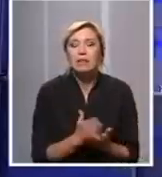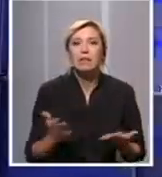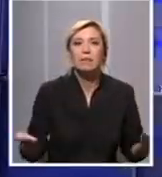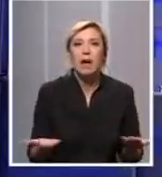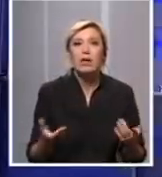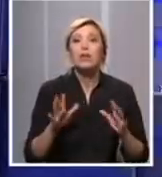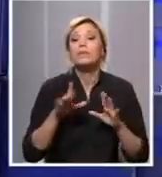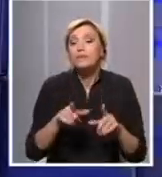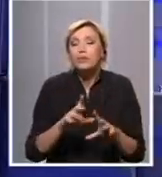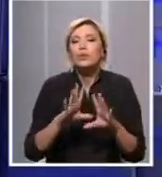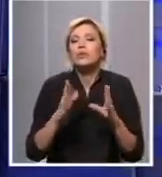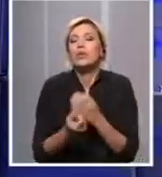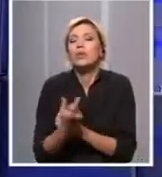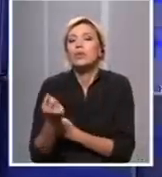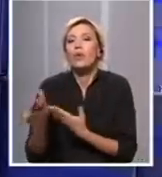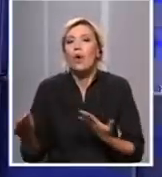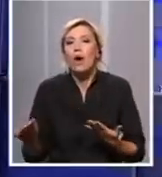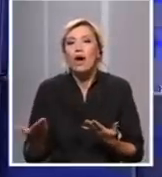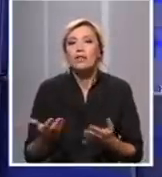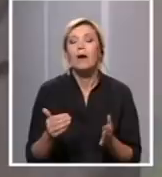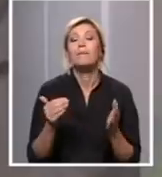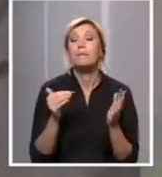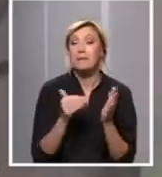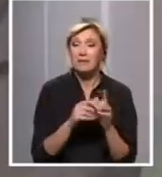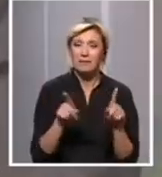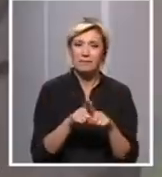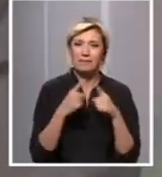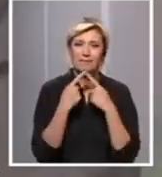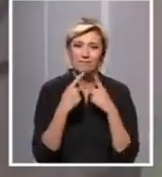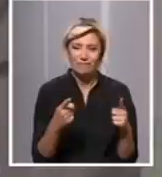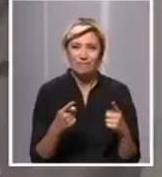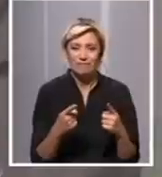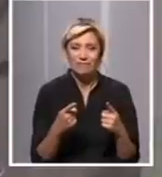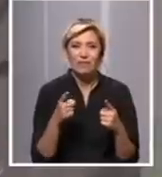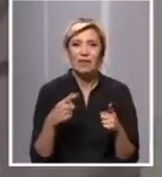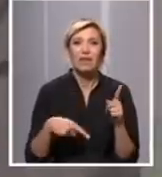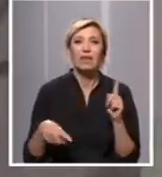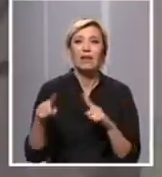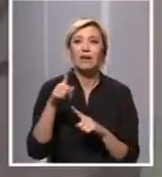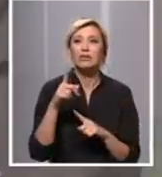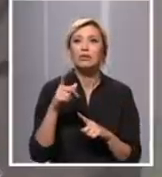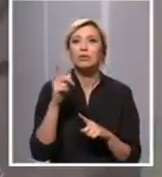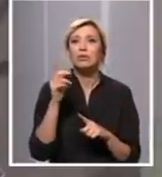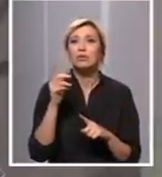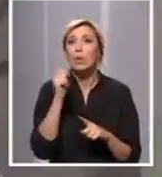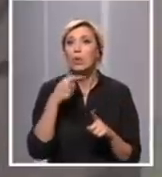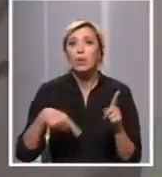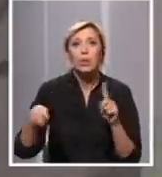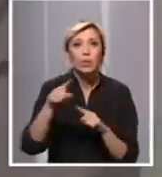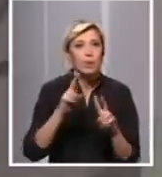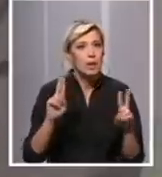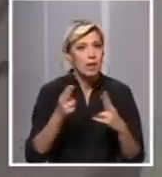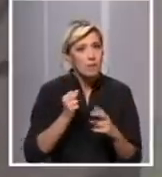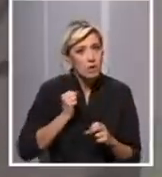se dešavaju. druge strane, važno je reći da jednostavno ljudi ne mogu da izdrže ovakve mere toliko dugo. Od